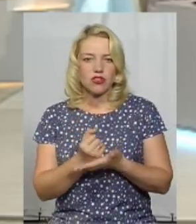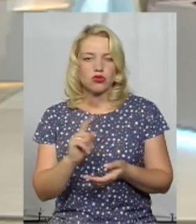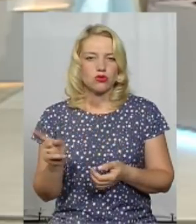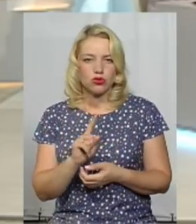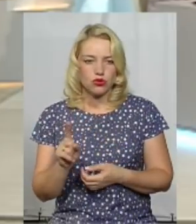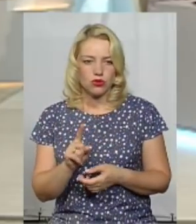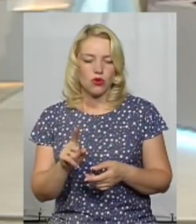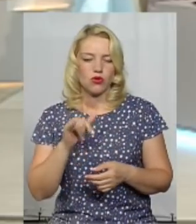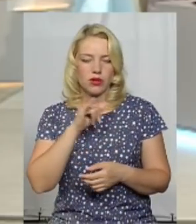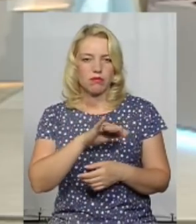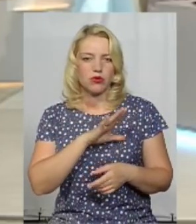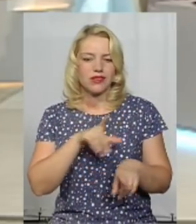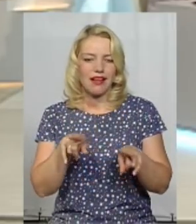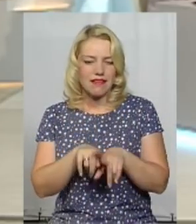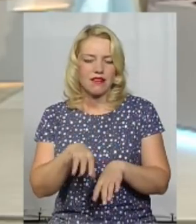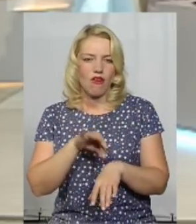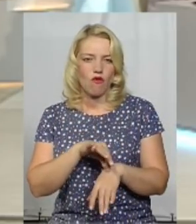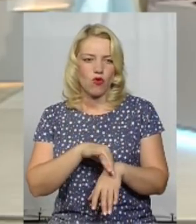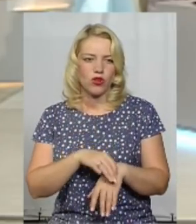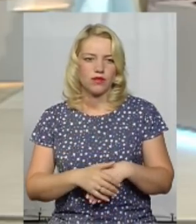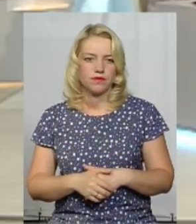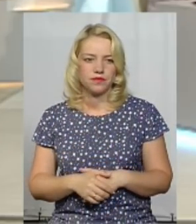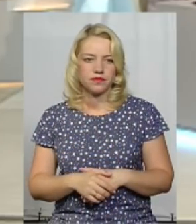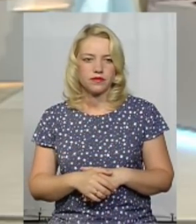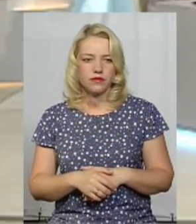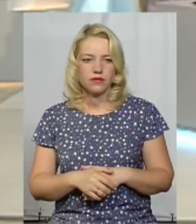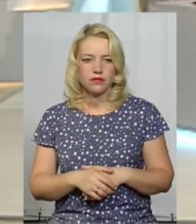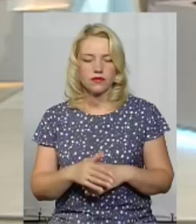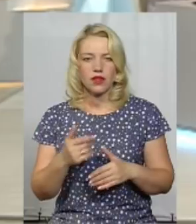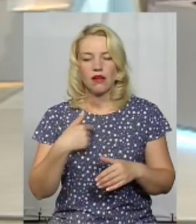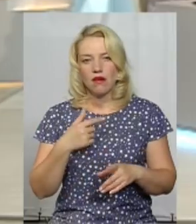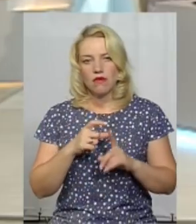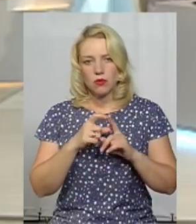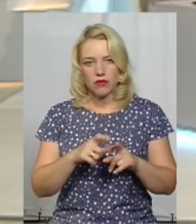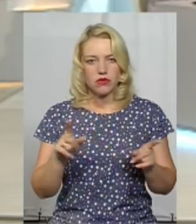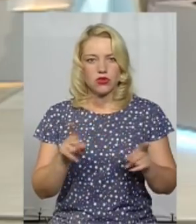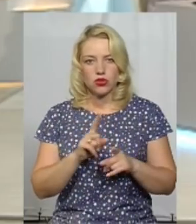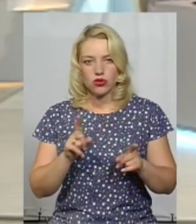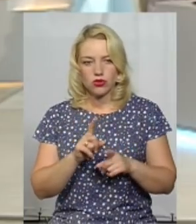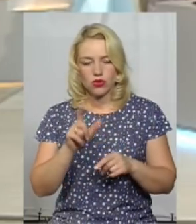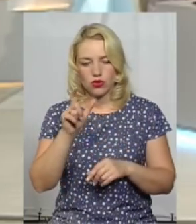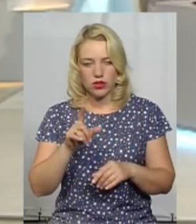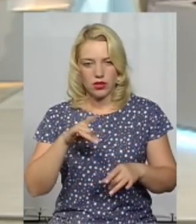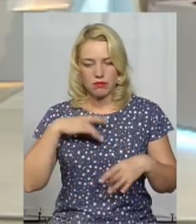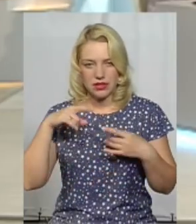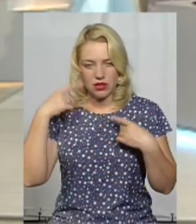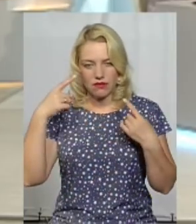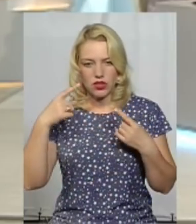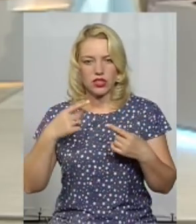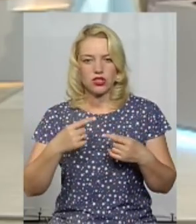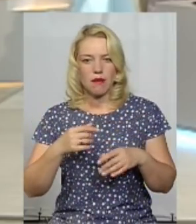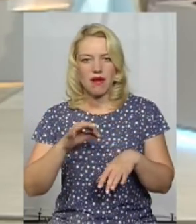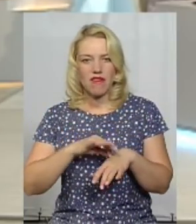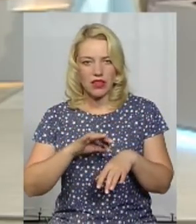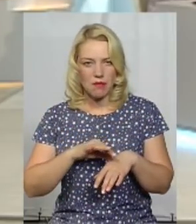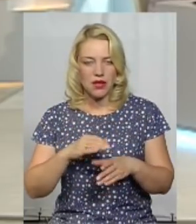людина дає згоду на оберування. Ви теж це зрозумієте? Тому що, до прикладу, сьогодні людина з психоанерогічними вадами, вона